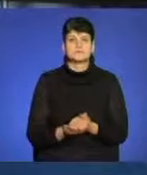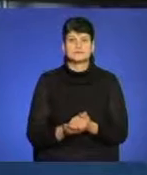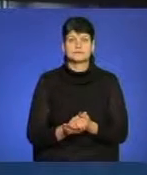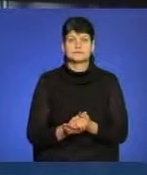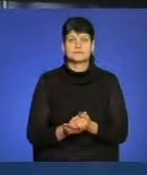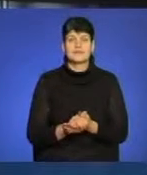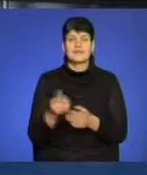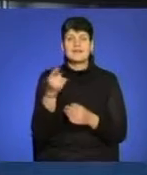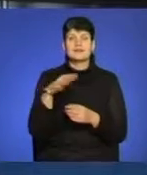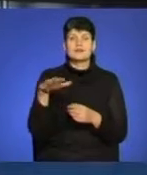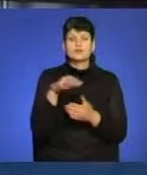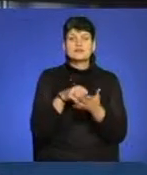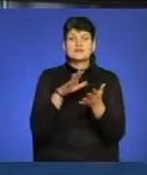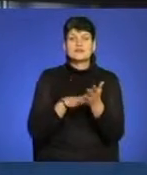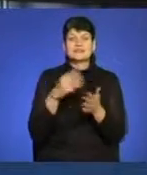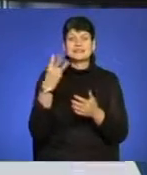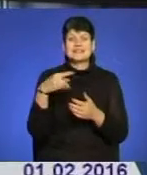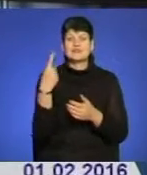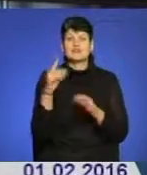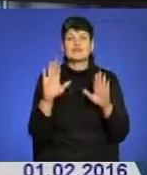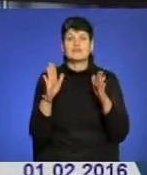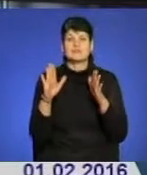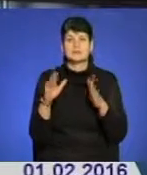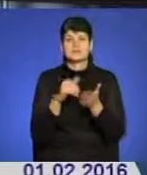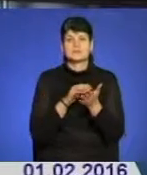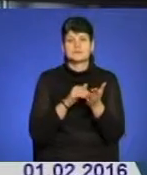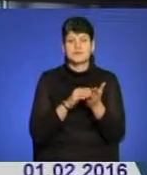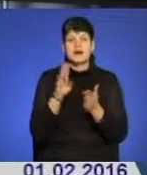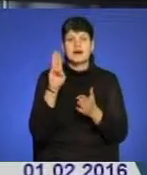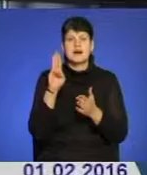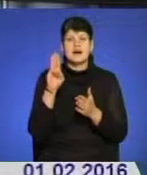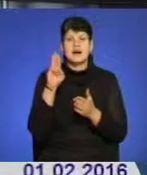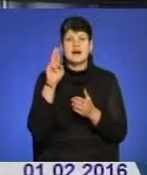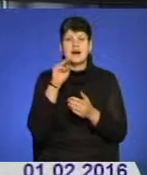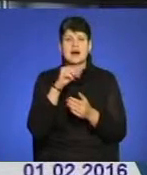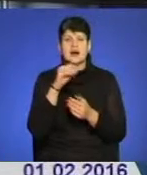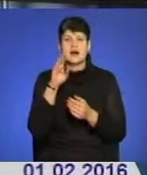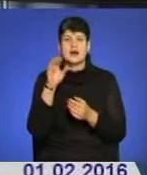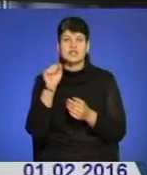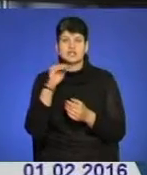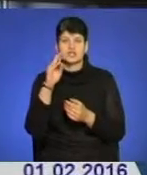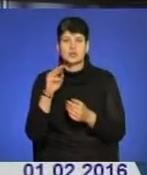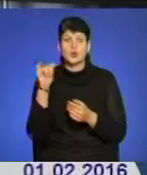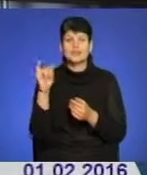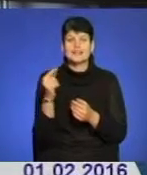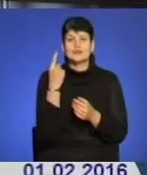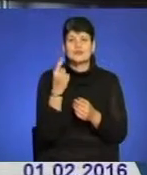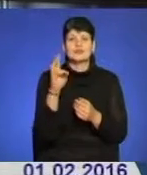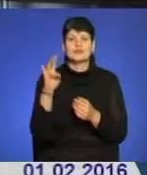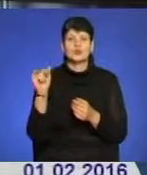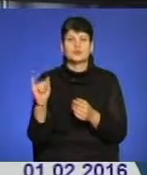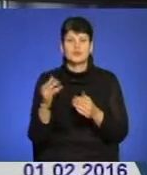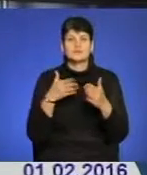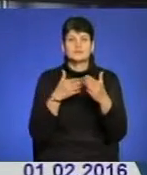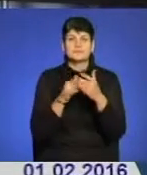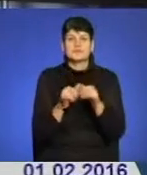На Тернопільщині зареєстровано 31 випадок грипу H1N1. Показник захворюваності на грип та ГРВі перевищував підпоріг